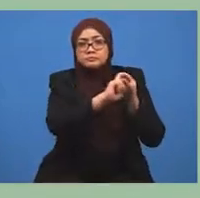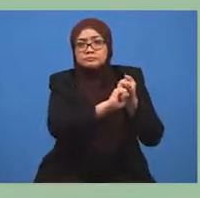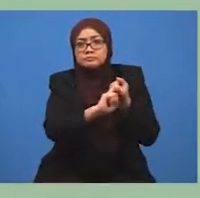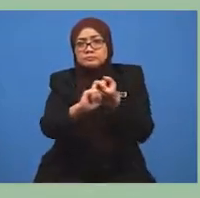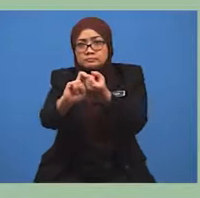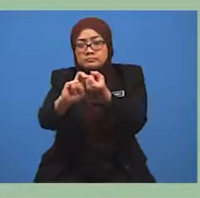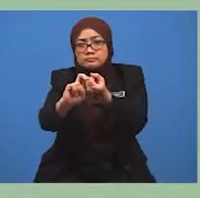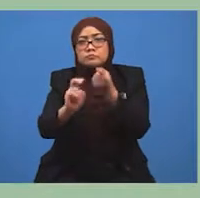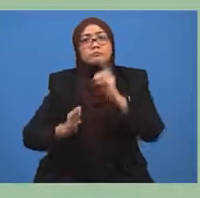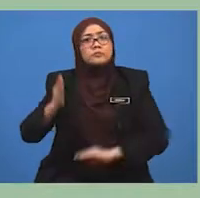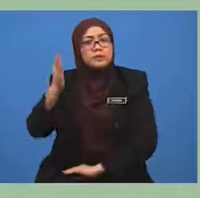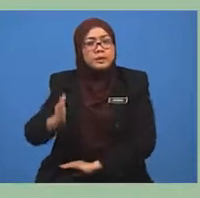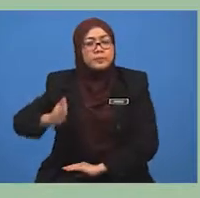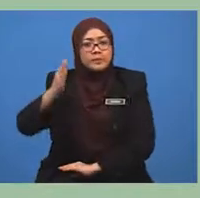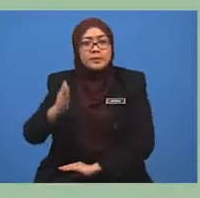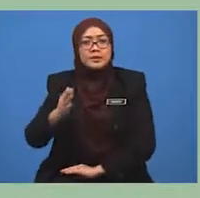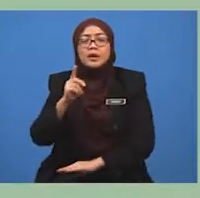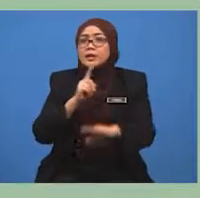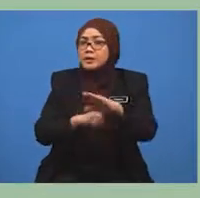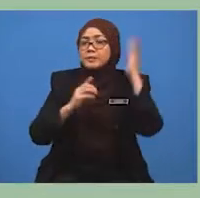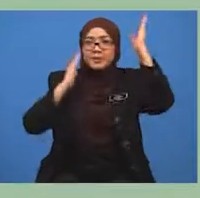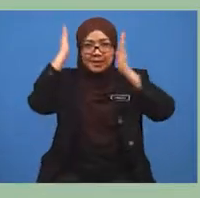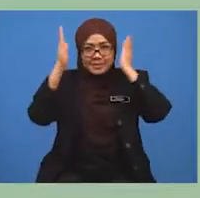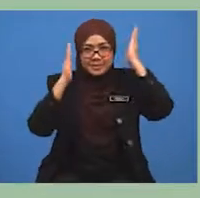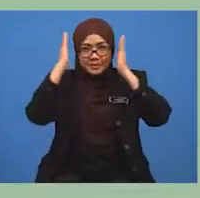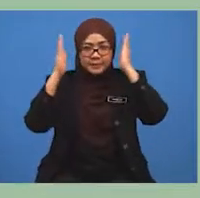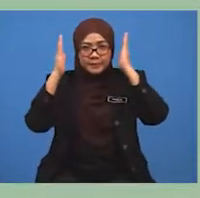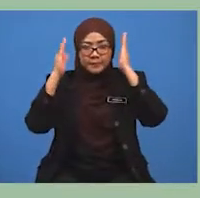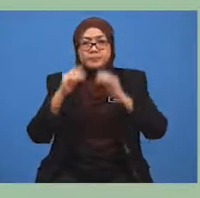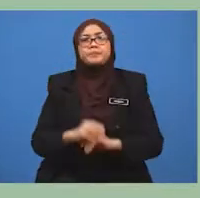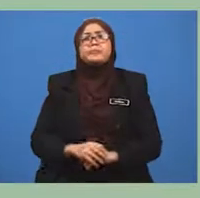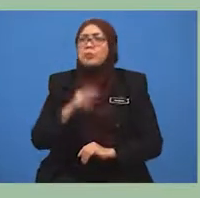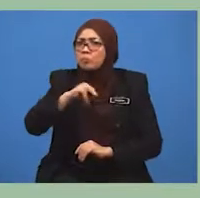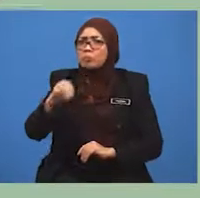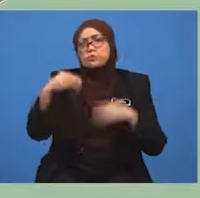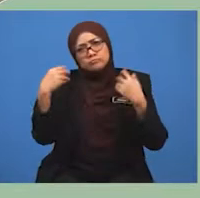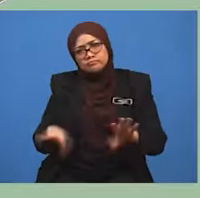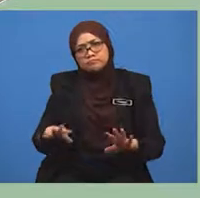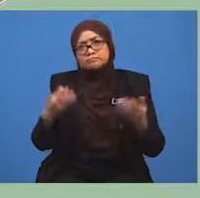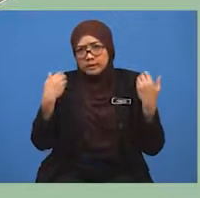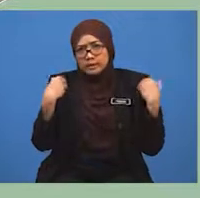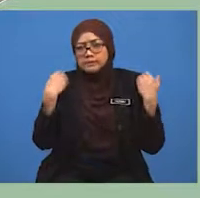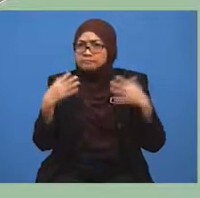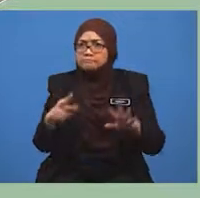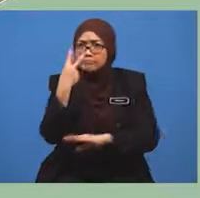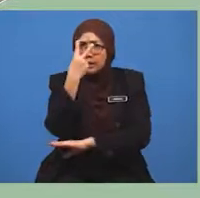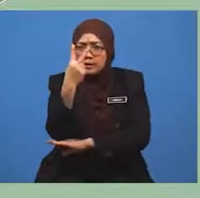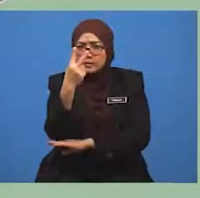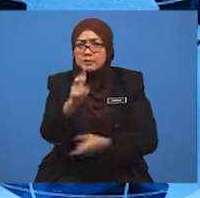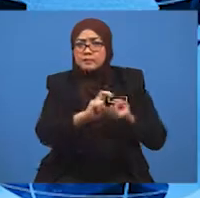api di Malaysia. Adakah murid-murid pernah melihat landasan kereta api?